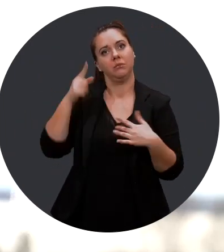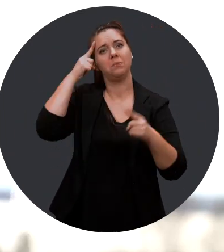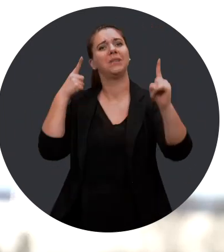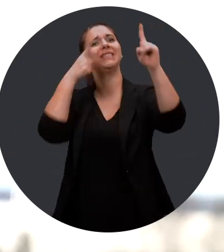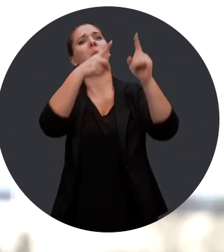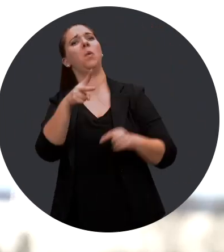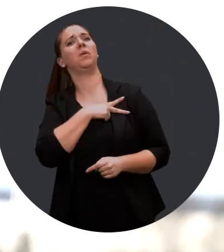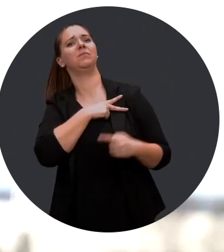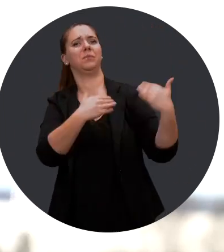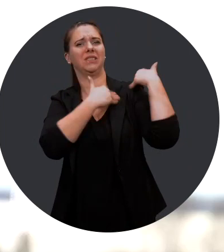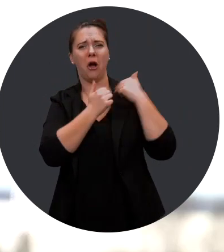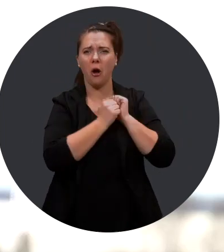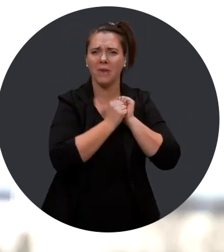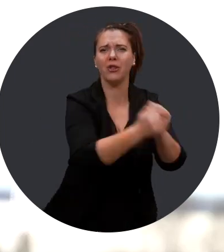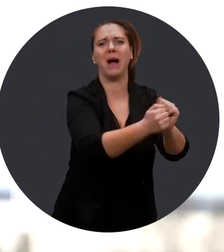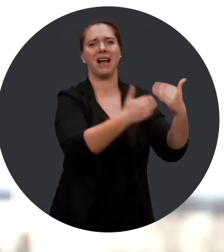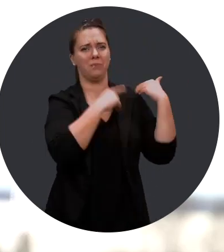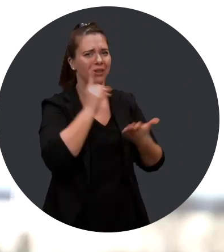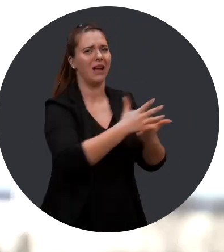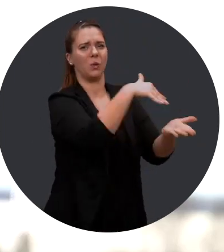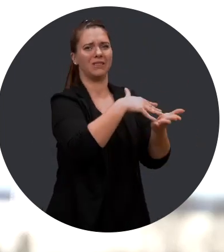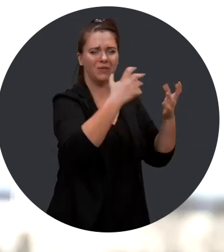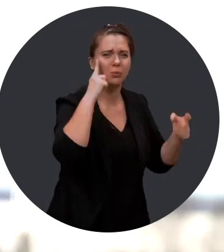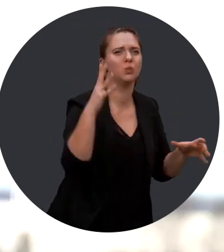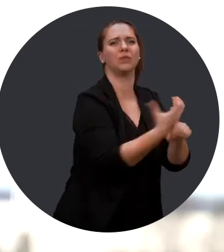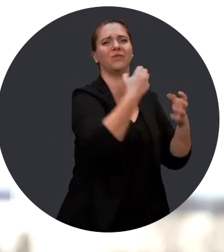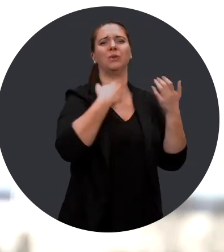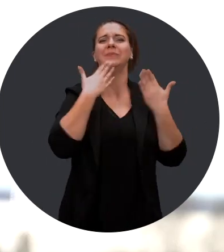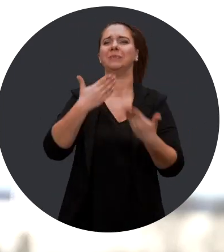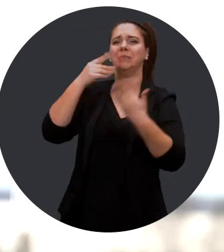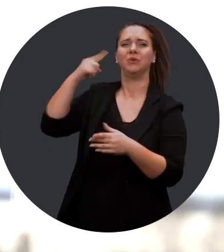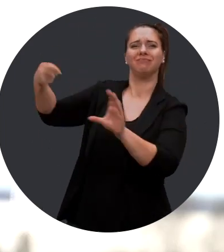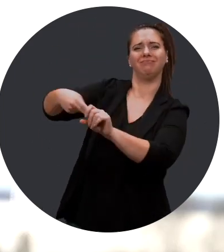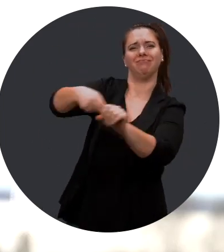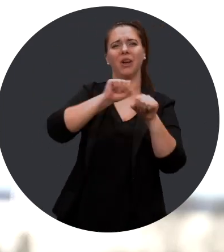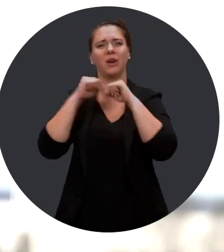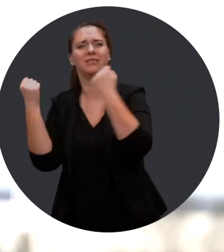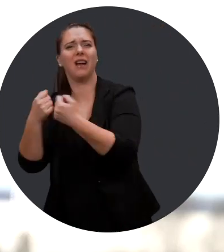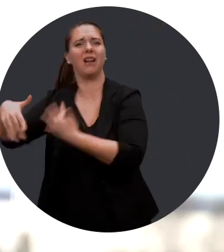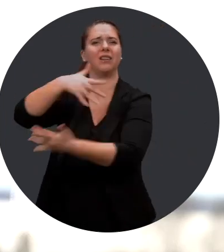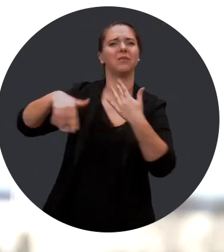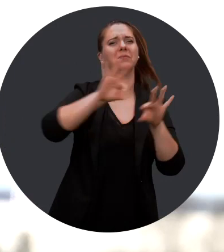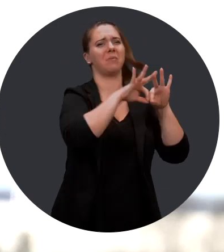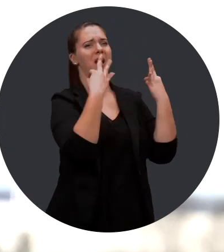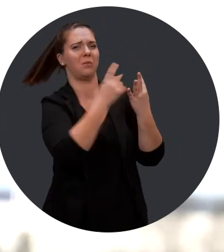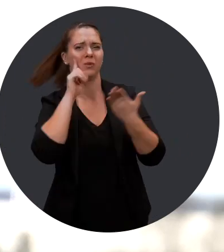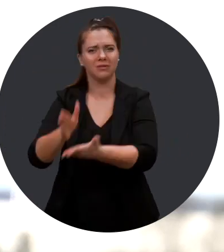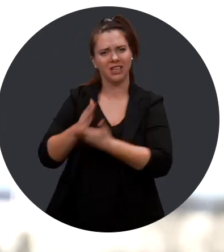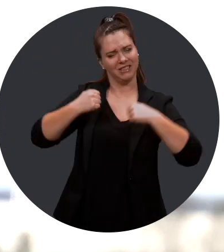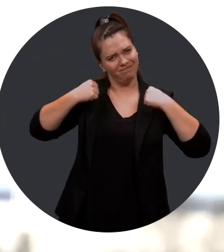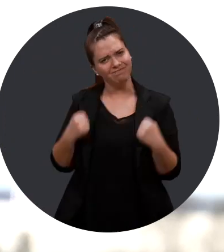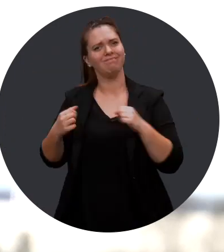mission qui est d'accompagner nos élèves vers leur réussite. Je voudrais aussi remercier tous les intervenants sociaux et les familles qui nous aident à